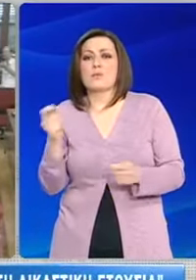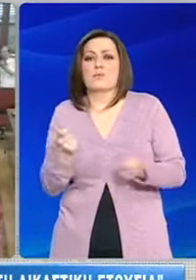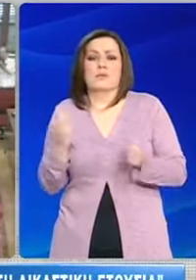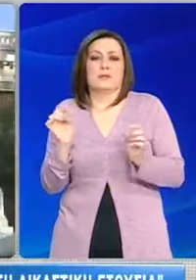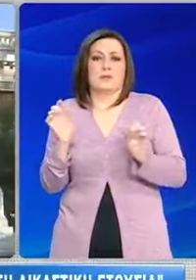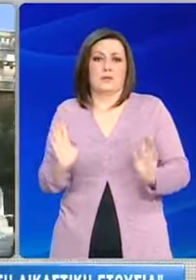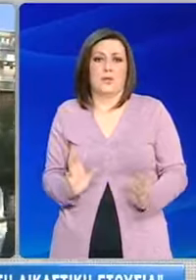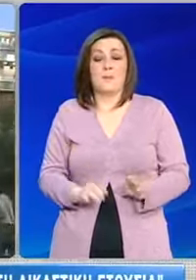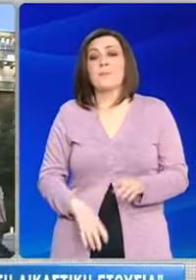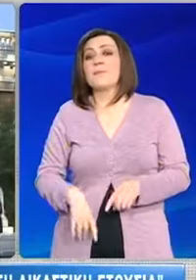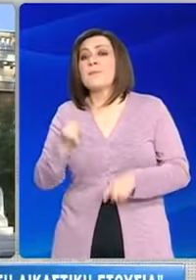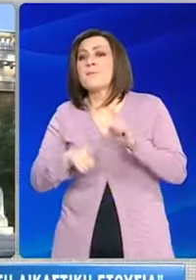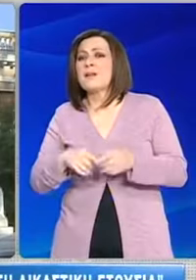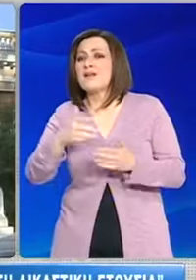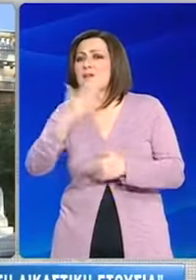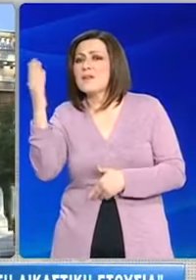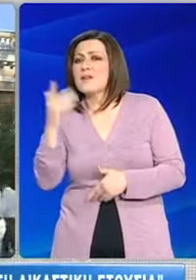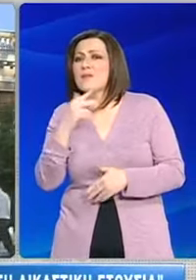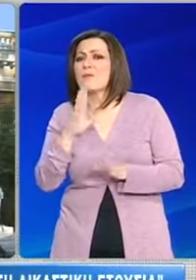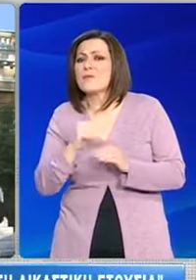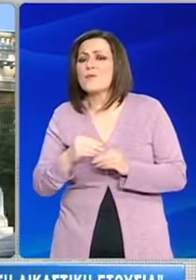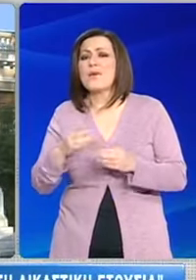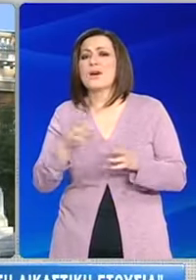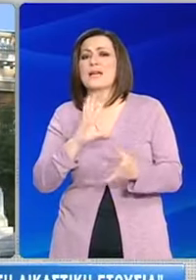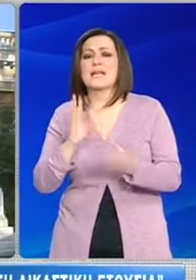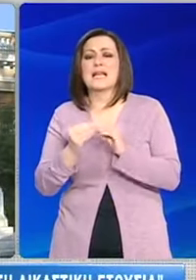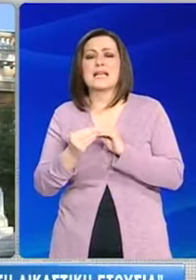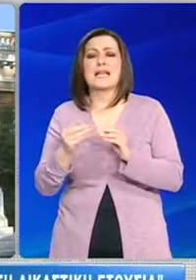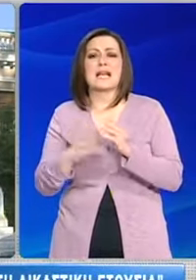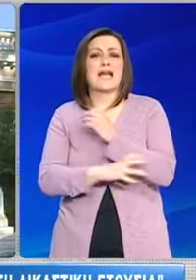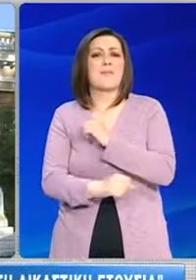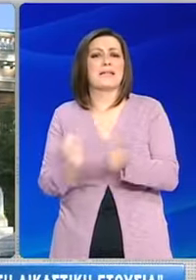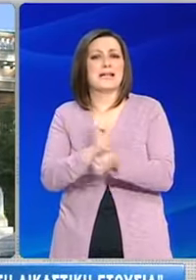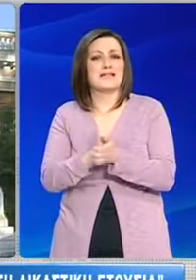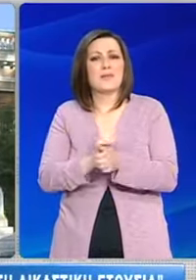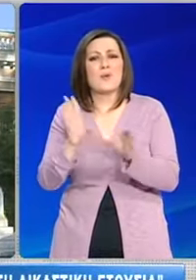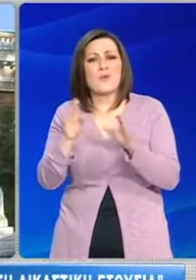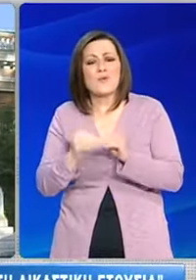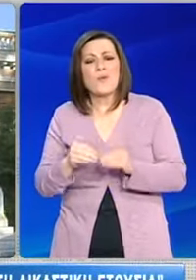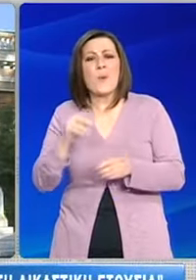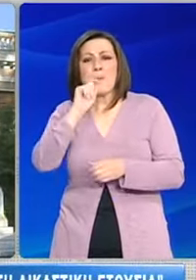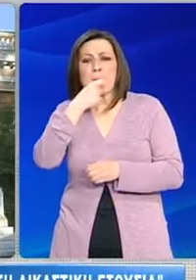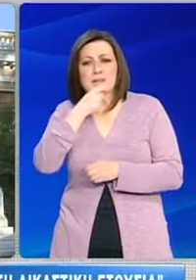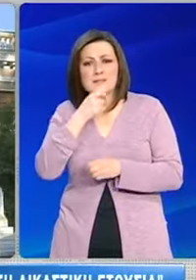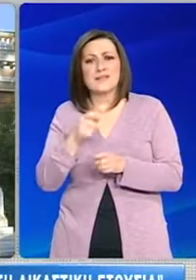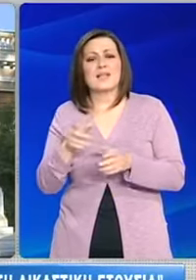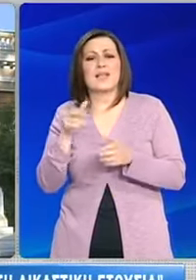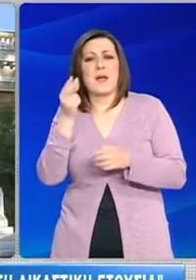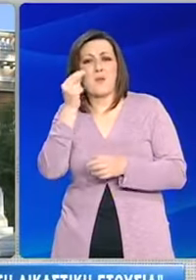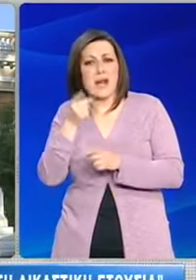δημοσιεύματα που αφορούσαν σύσκεψη στη Γενική Γραμματεία Τύπου σχετικά με κύκλωμα παρακολούθησης της ΕΥΠΣ στο Μέγαρο Μαξίμου